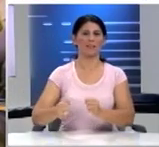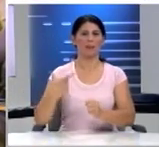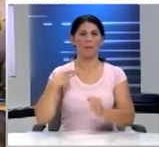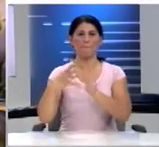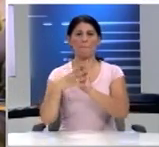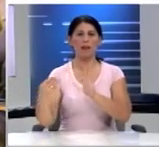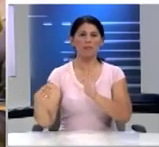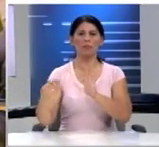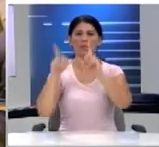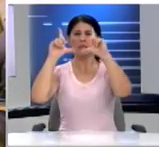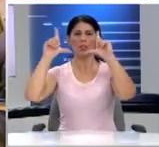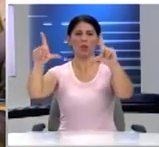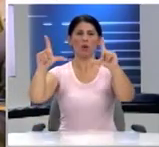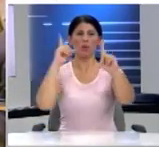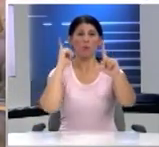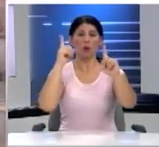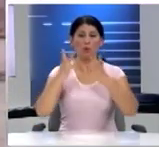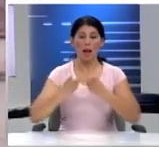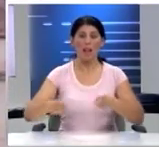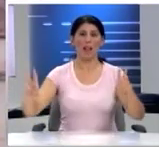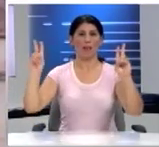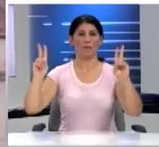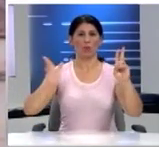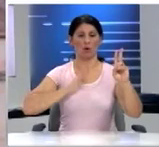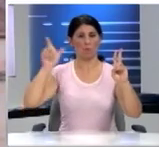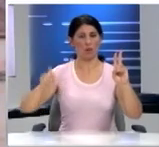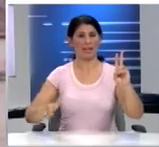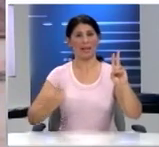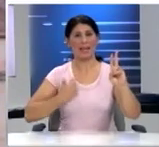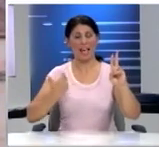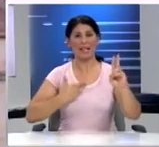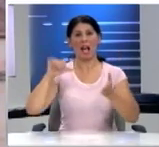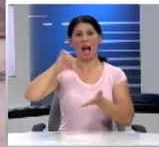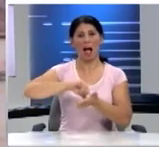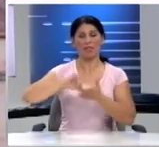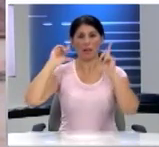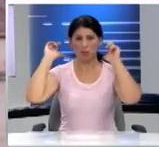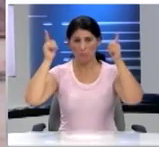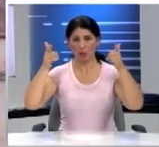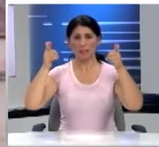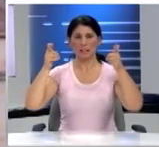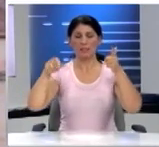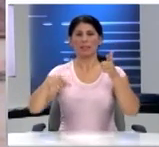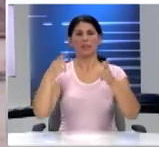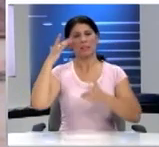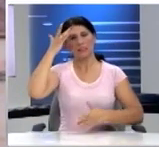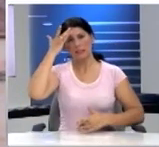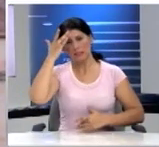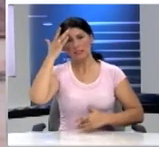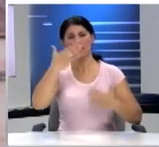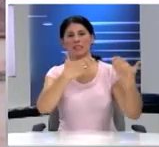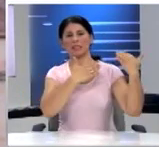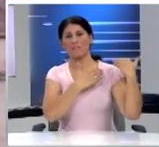εικόνα Του πρώτου ελεύθερου πολίτη Της νεαρής αεθηναϊκής δημοκρατίας Η συνείδηση της